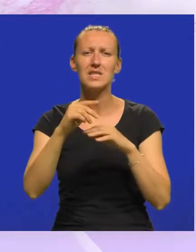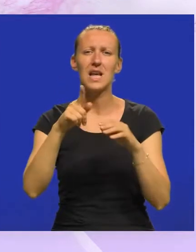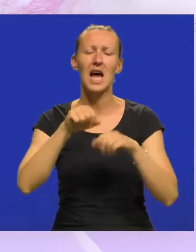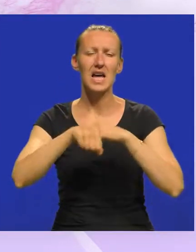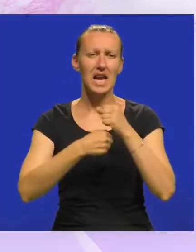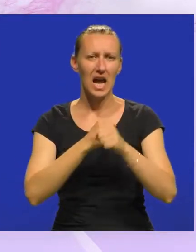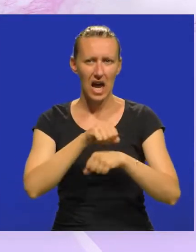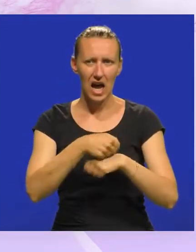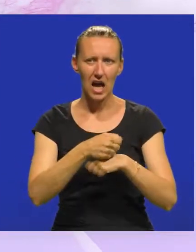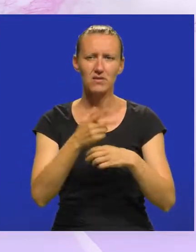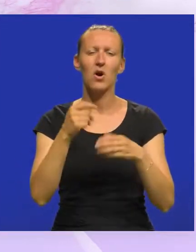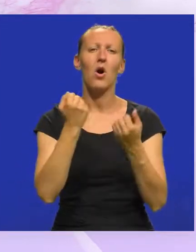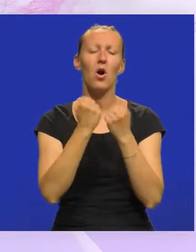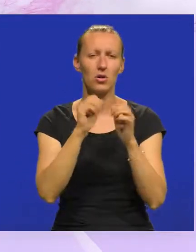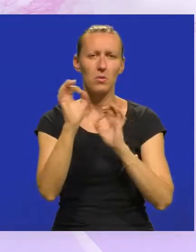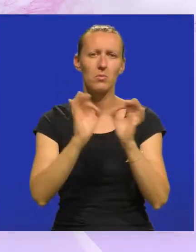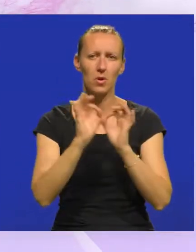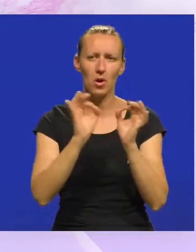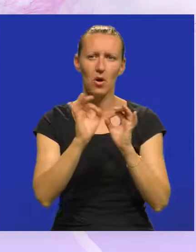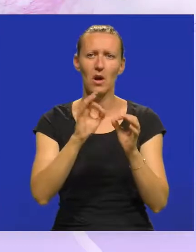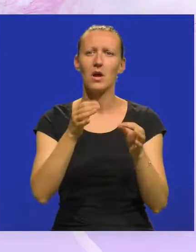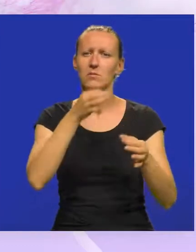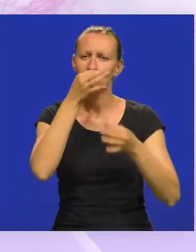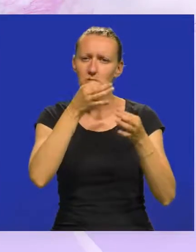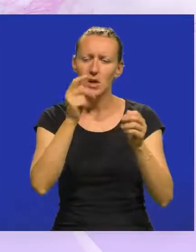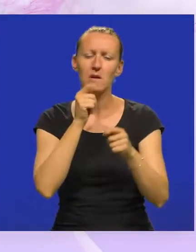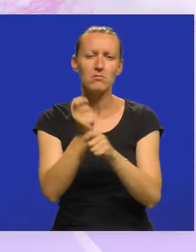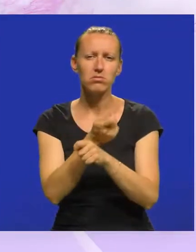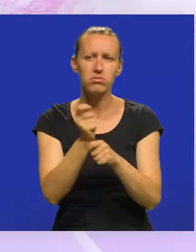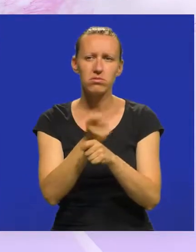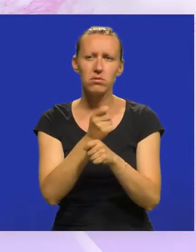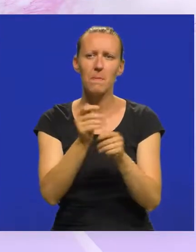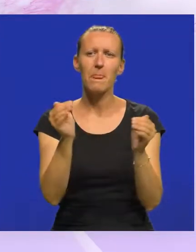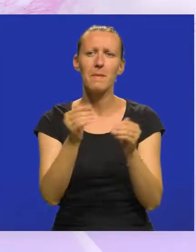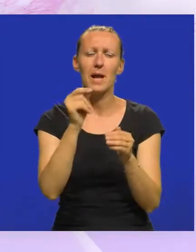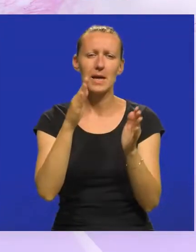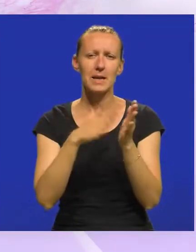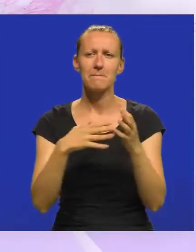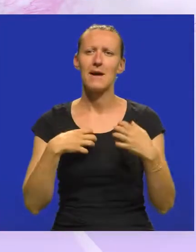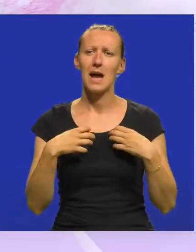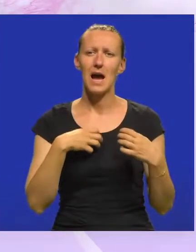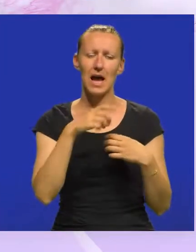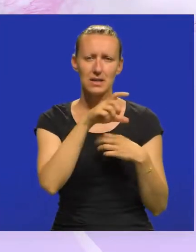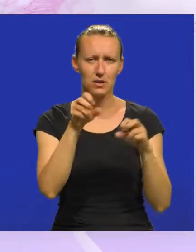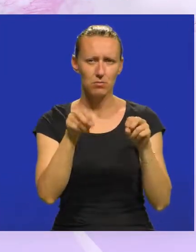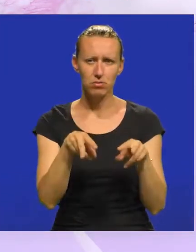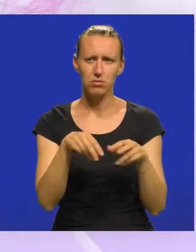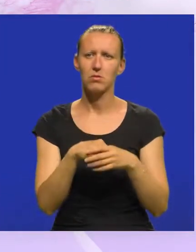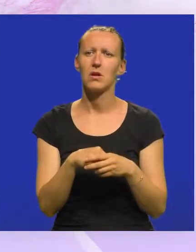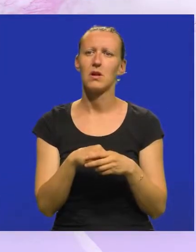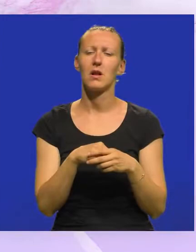regionalni razvoj odobren projekt Konzervacija i rekonstrukcija malog rimskog kazališta Pula.